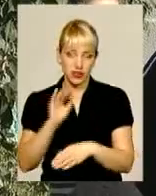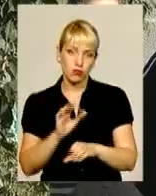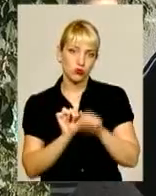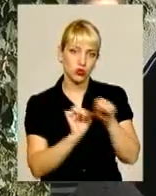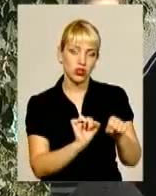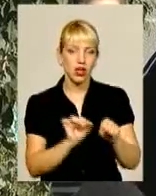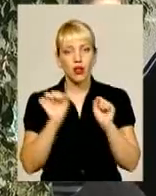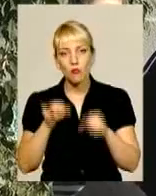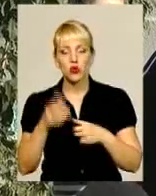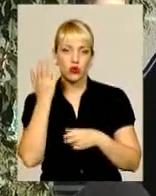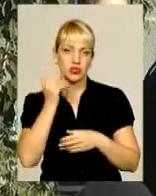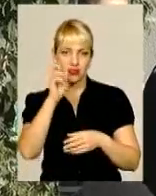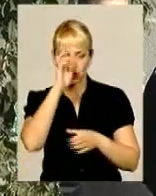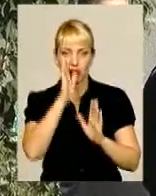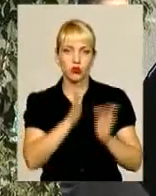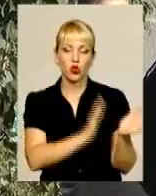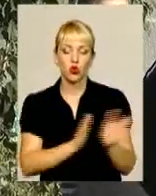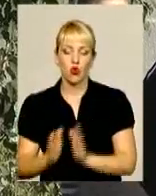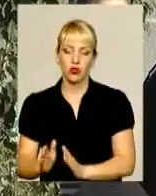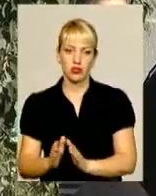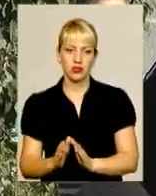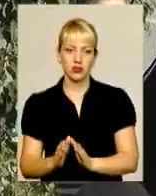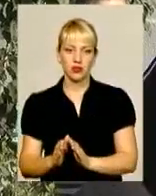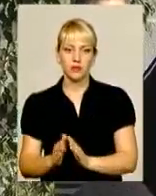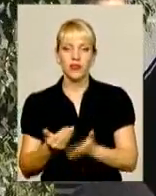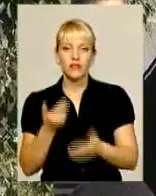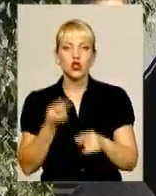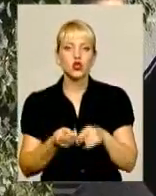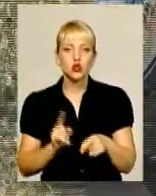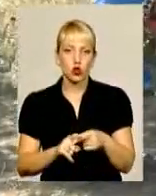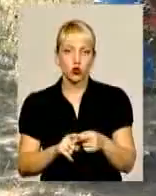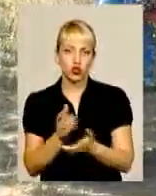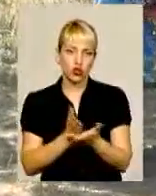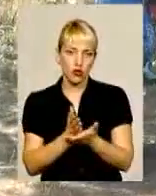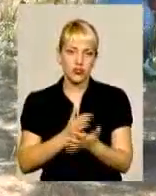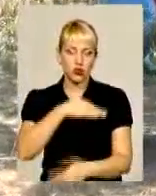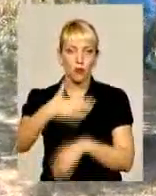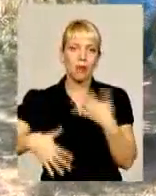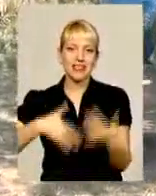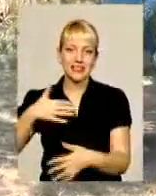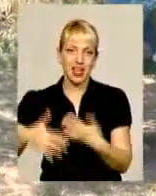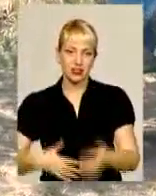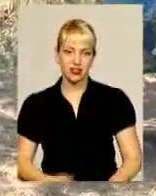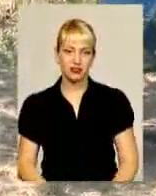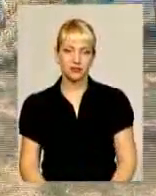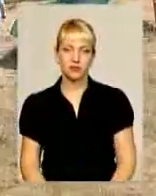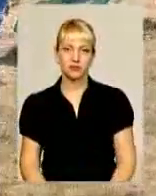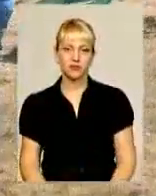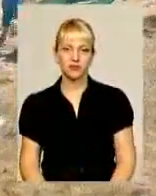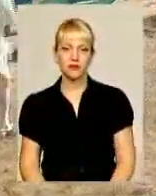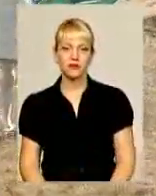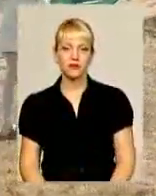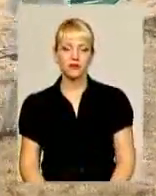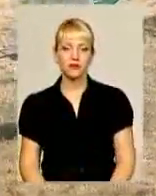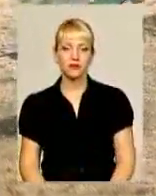може, ми колись і в нашій державі наведемо толк від цього чиновницького безвладдя. Тетяна Прасикар, Андрій Лазарук з Красилівського